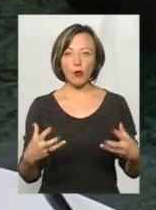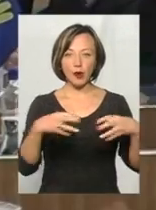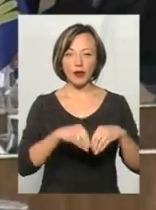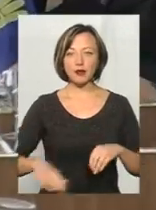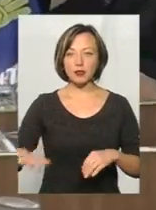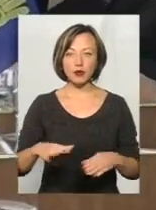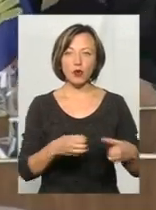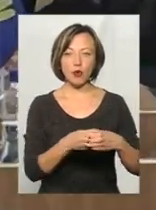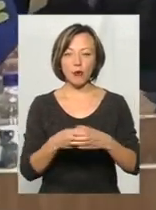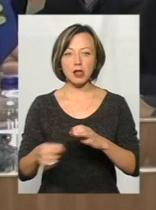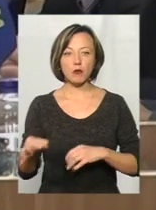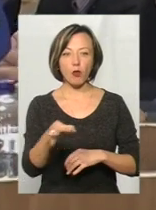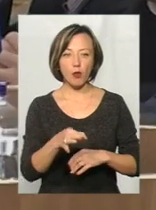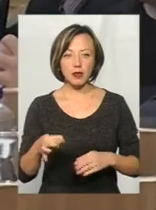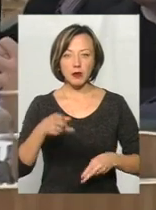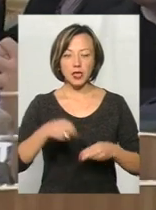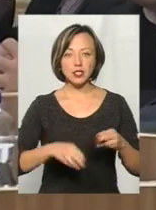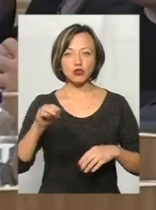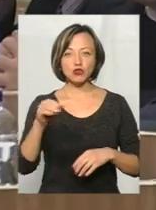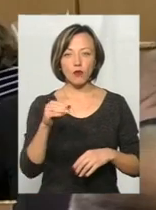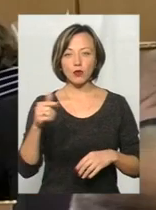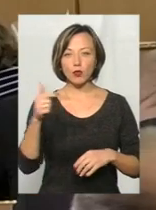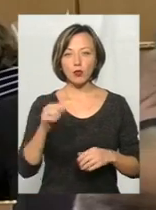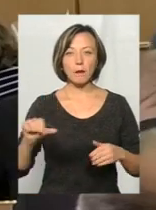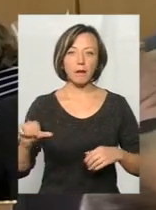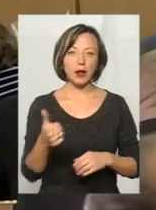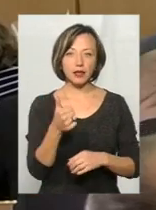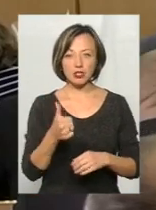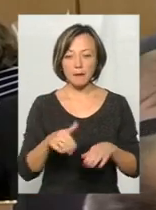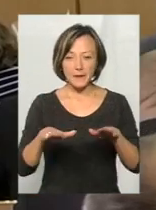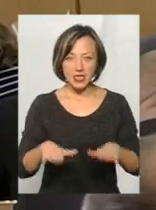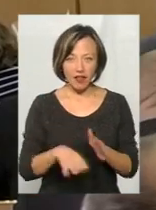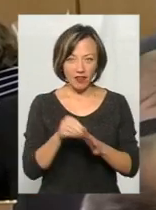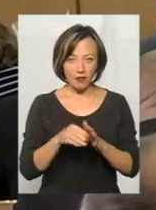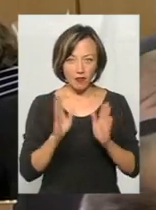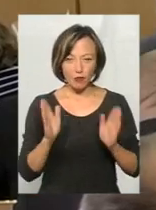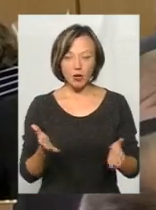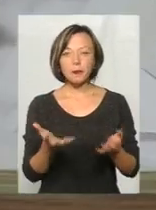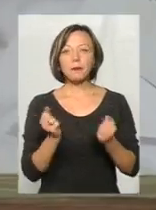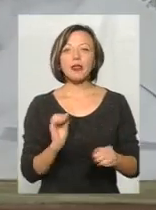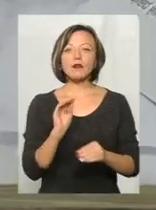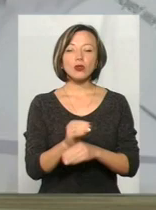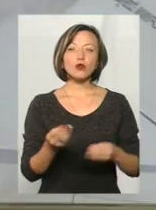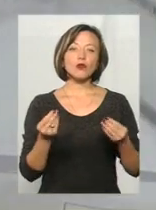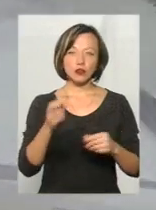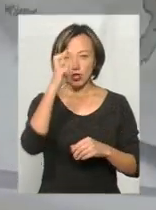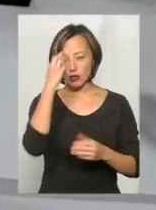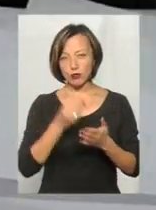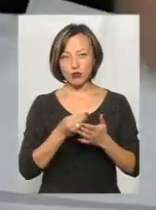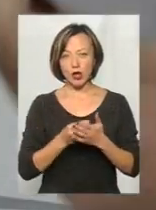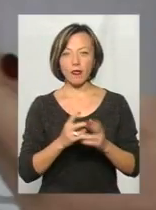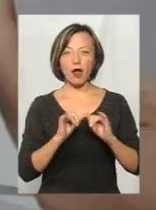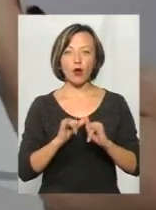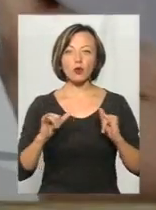територіальним громадам області, які наприкінці жовтня та в грудні вперше підуть на свої місцеві вибори, отримати додаткові гроші з держбюджету на